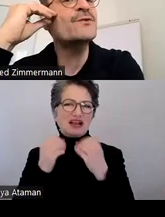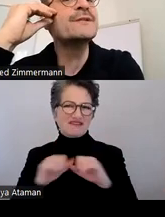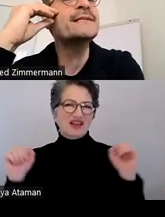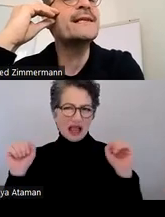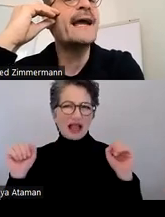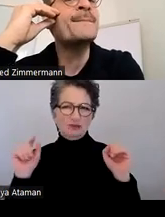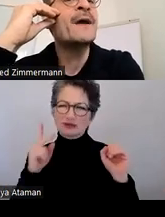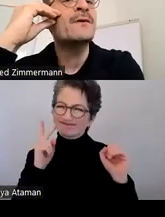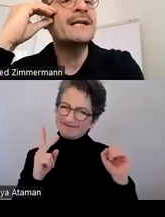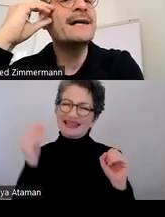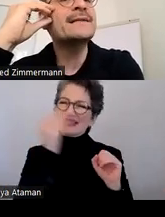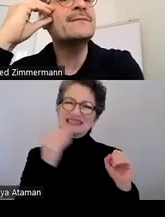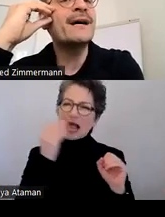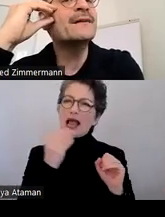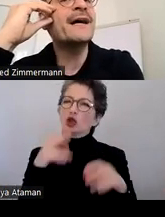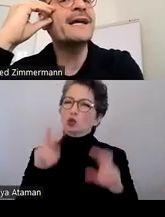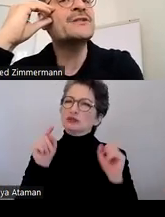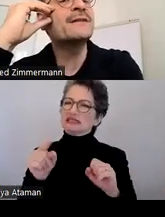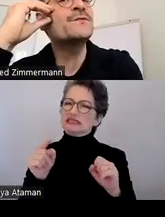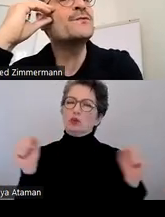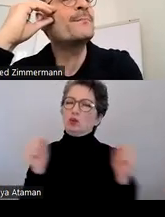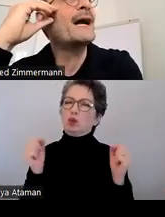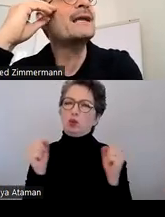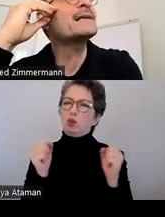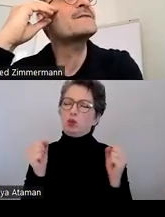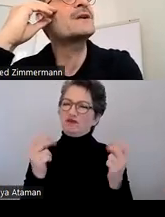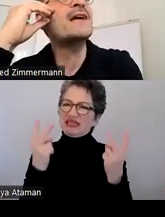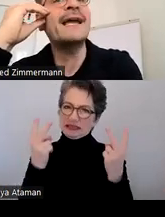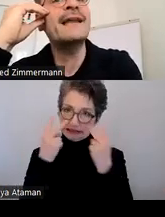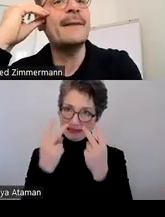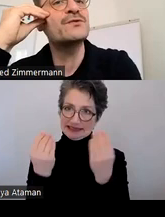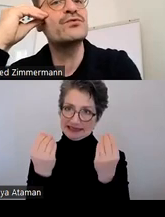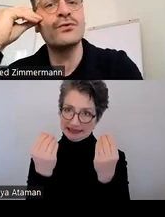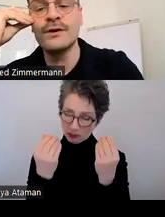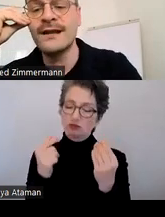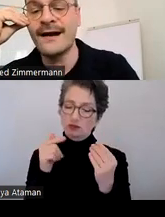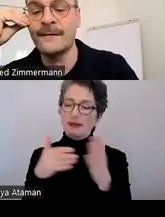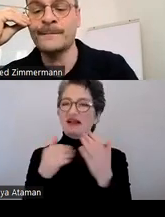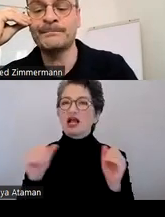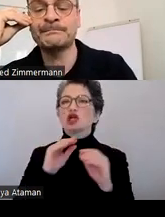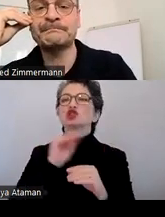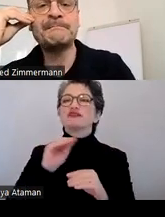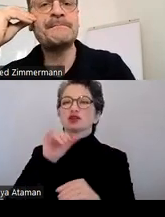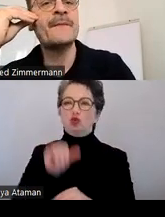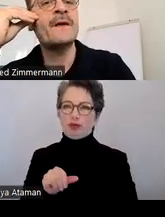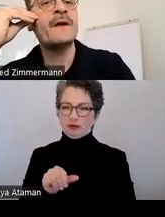Kommunikationsdesign. Und da sind barrierefreie Schrifttypen eigentlich wirklich eine der absoluten Grundlagen.